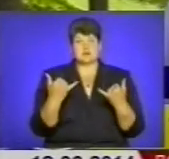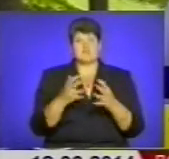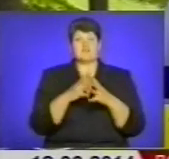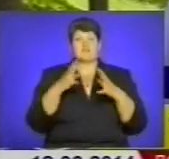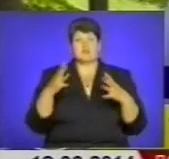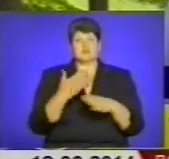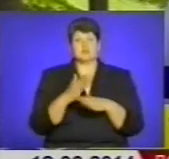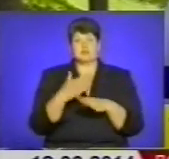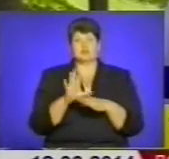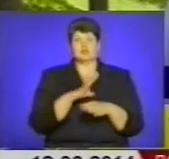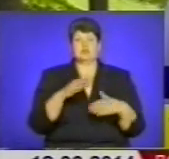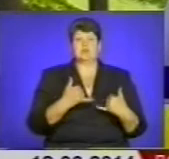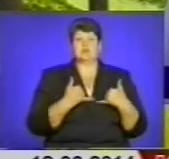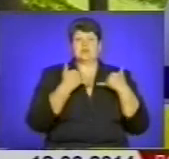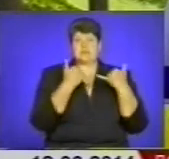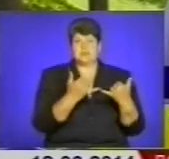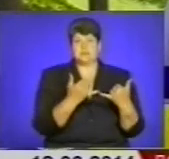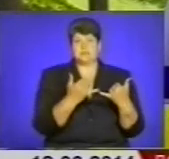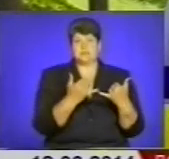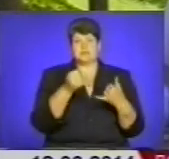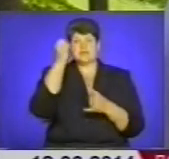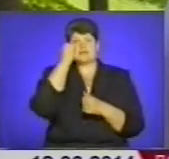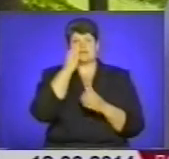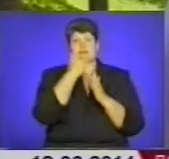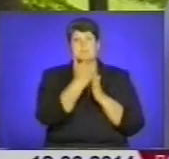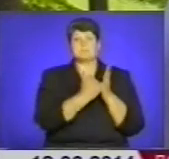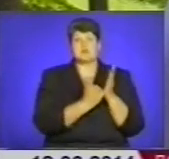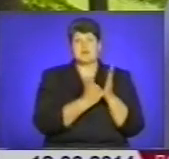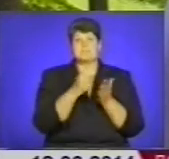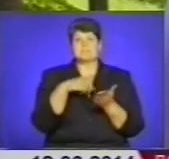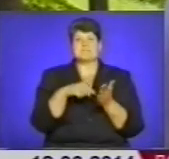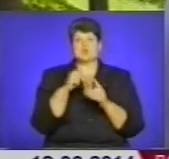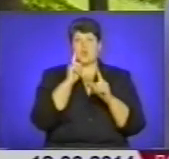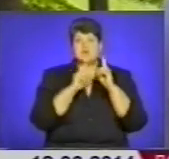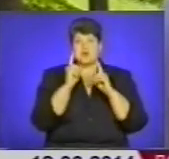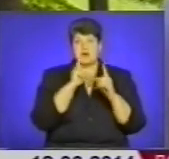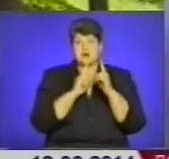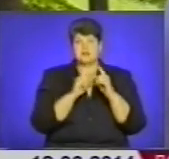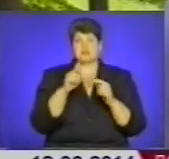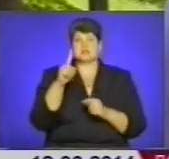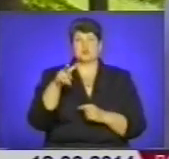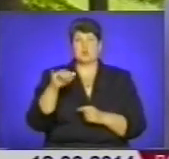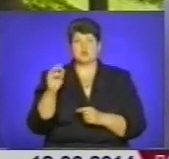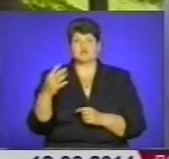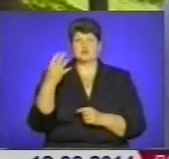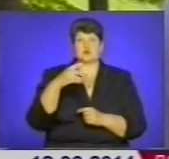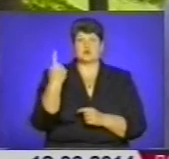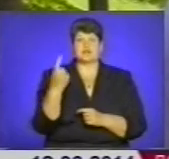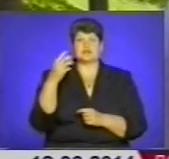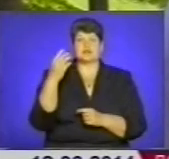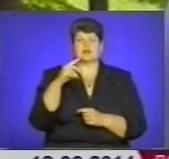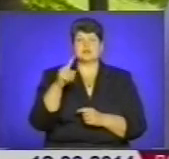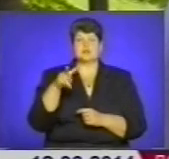частину було приділено завдяки програмі міської ради, такі як Злуки 41, Злуки 43,